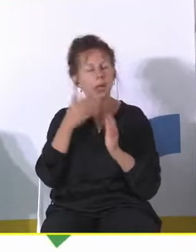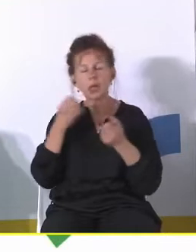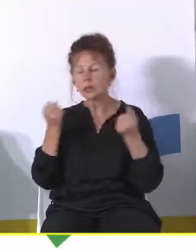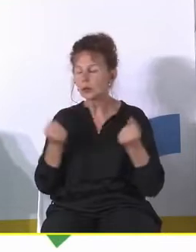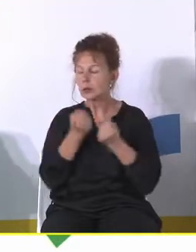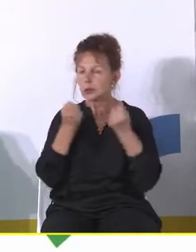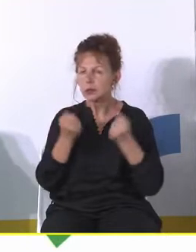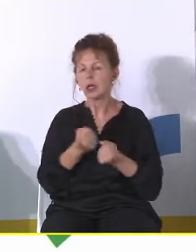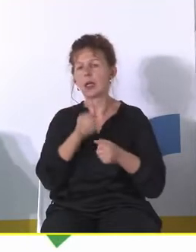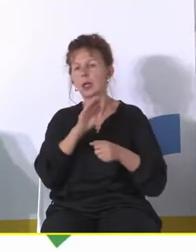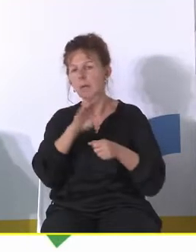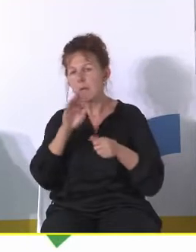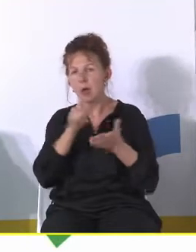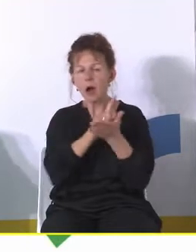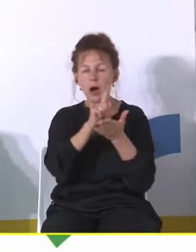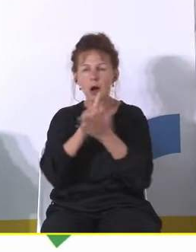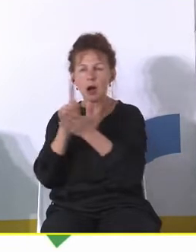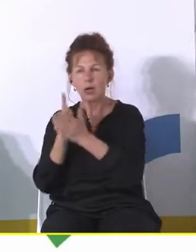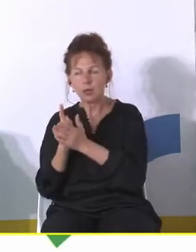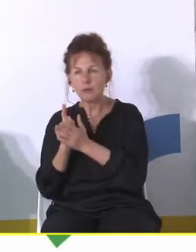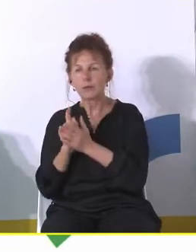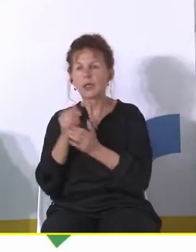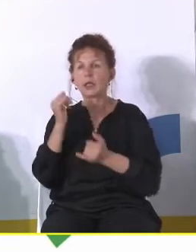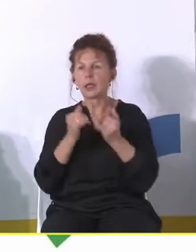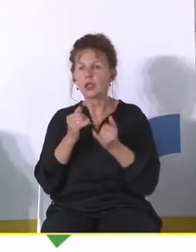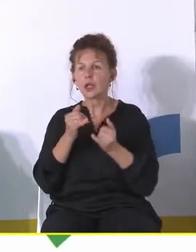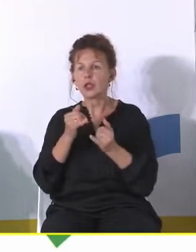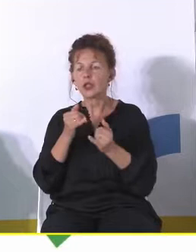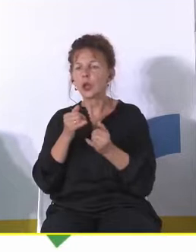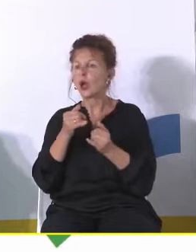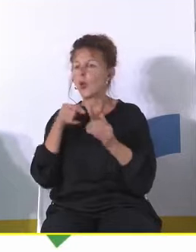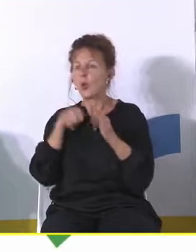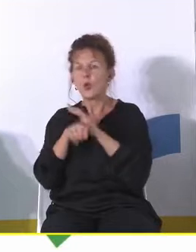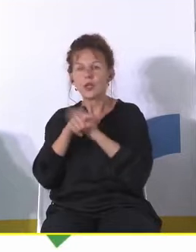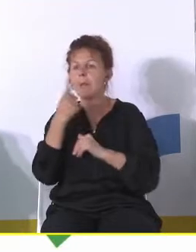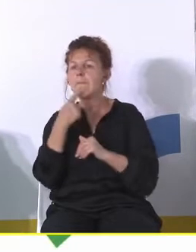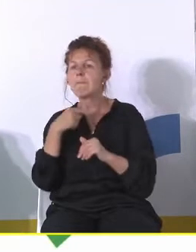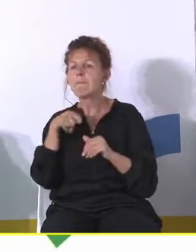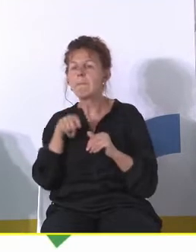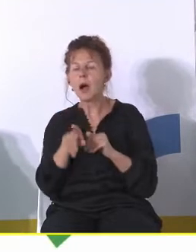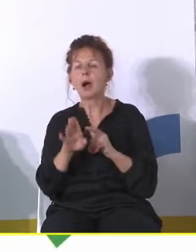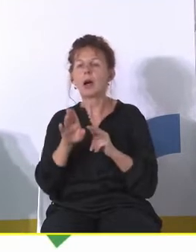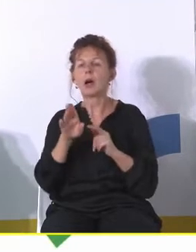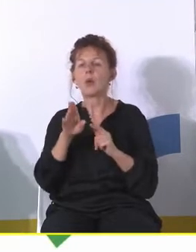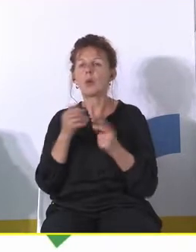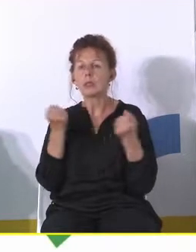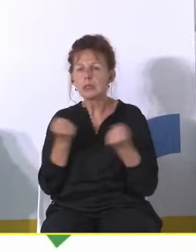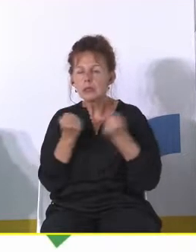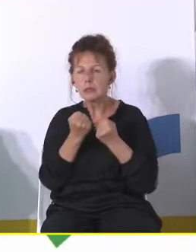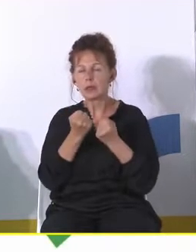i osiąga niezłe rezultaty, jeśli chodzi o depopulację, czyli walkę z depopulacją i podejmowanie różnych działań,